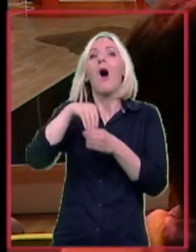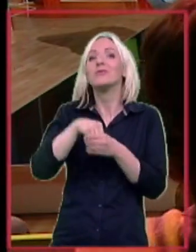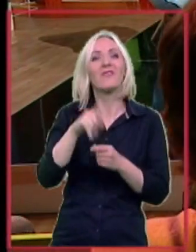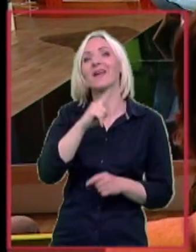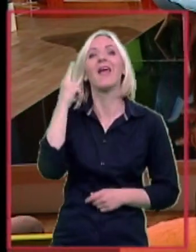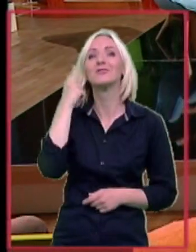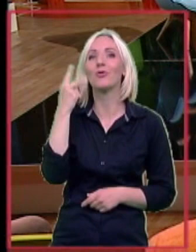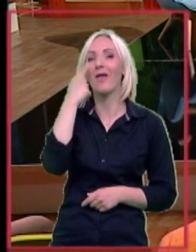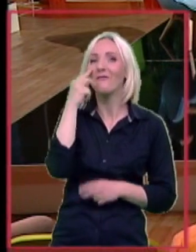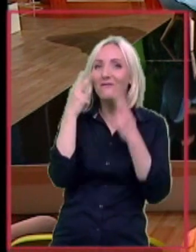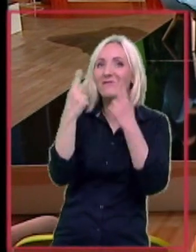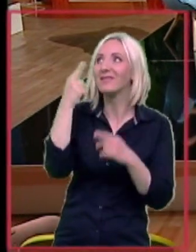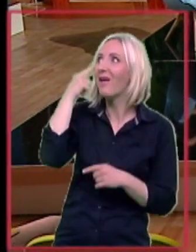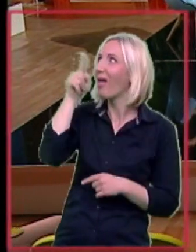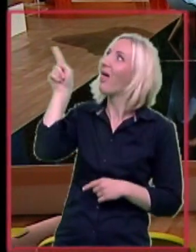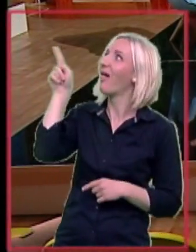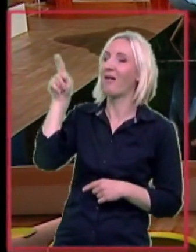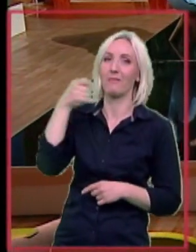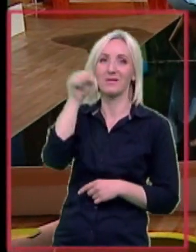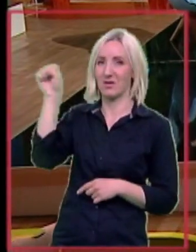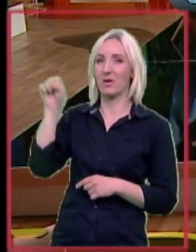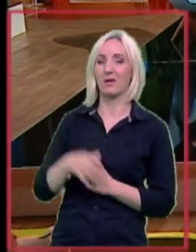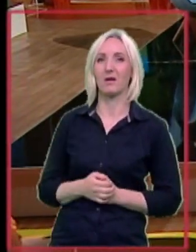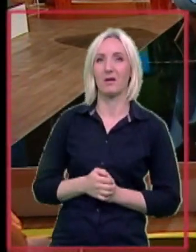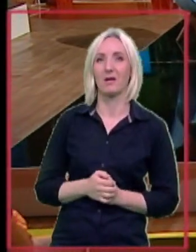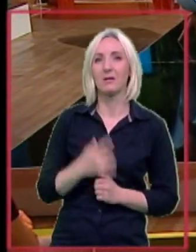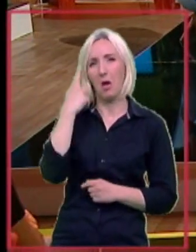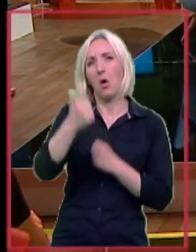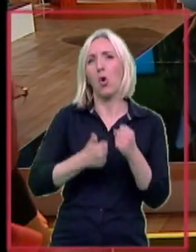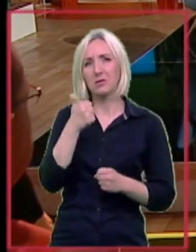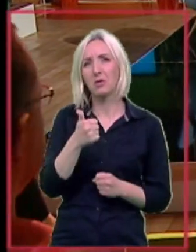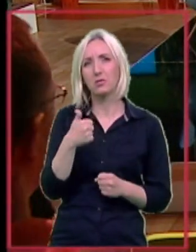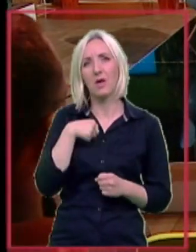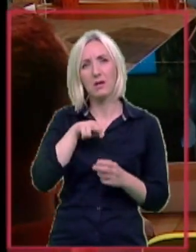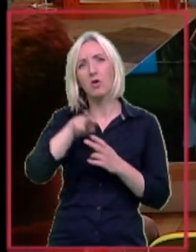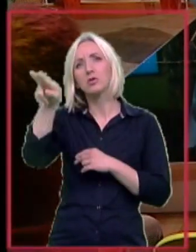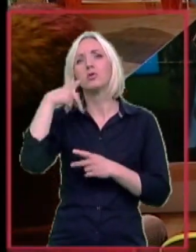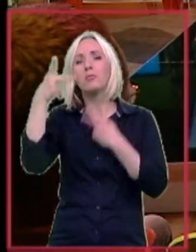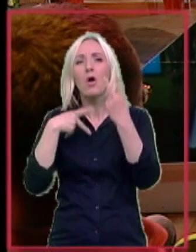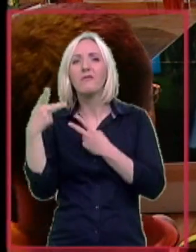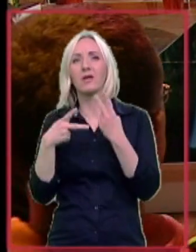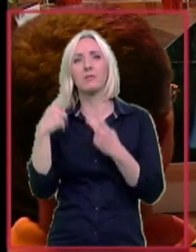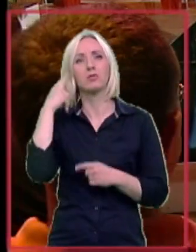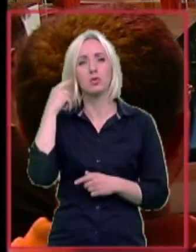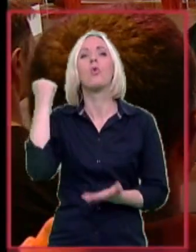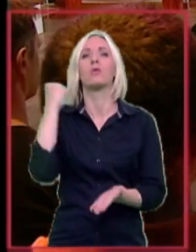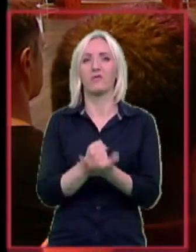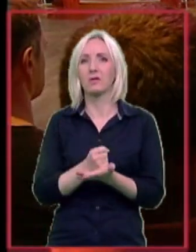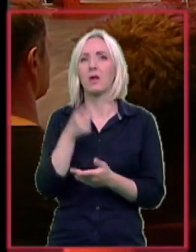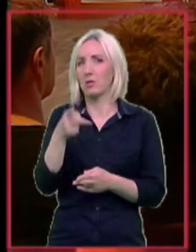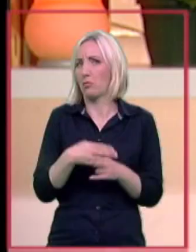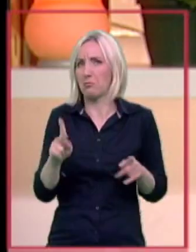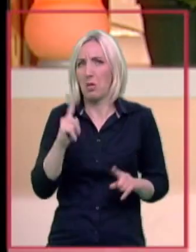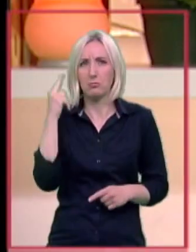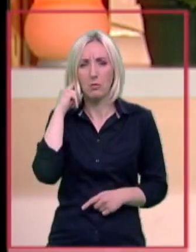čula? Da, da. Tako da smo sa godinu dana u stvari otišli da provjerimo sluh i utvrdili da ona uopšte